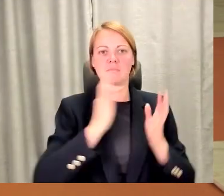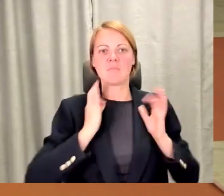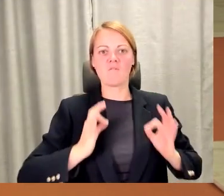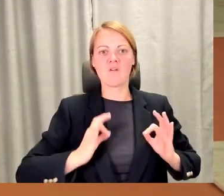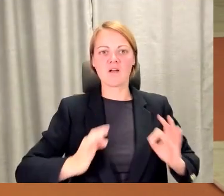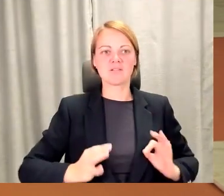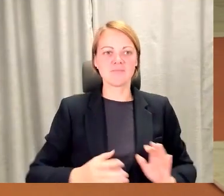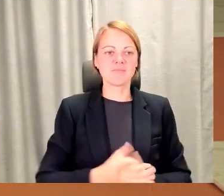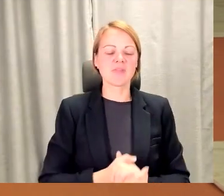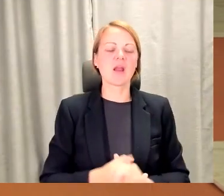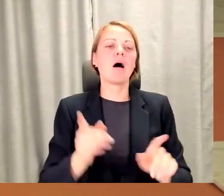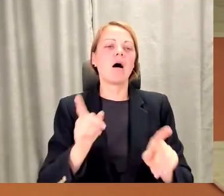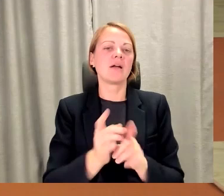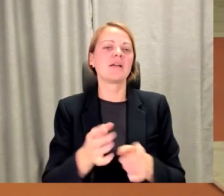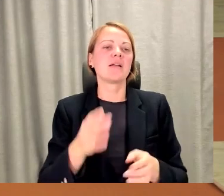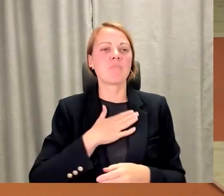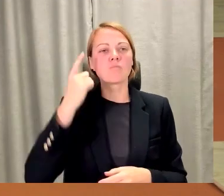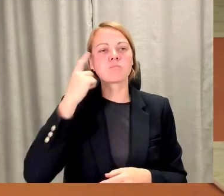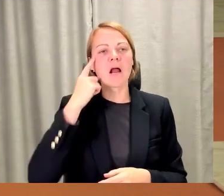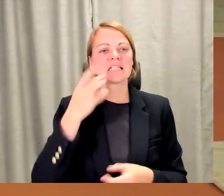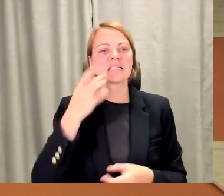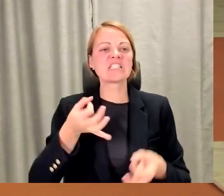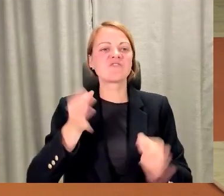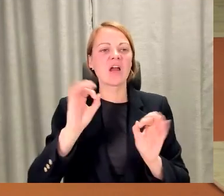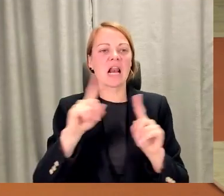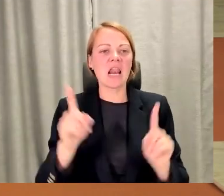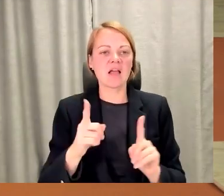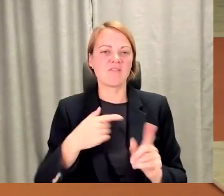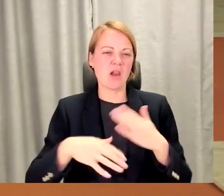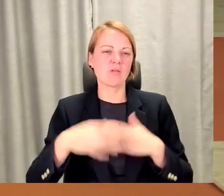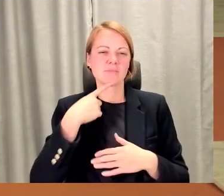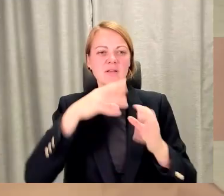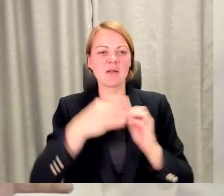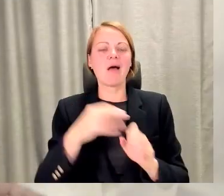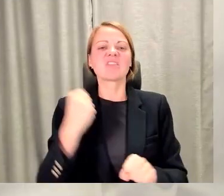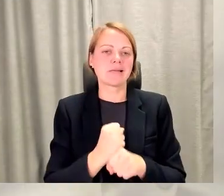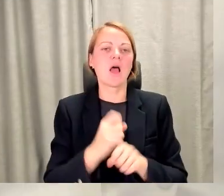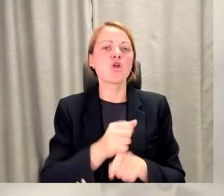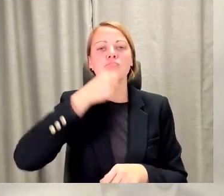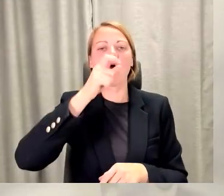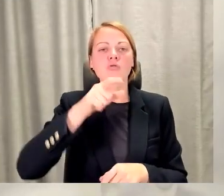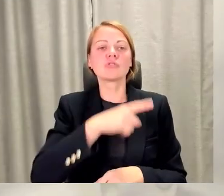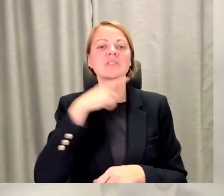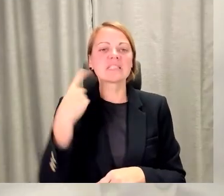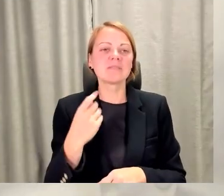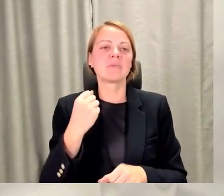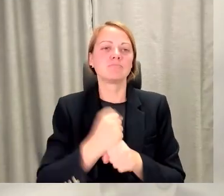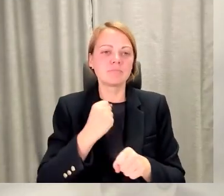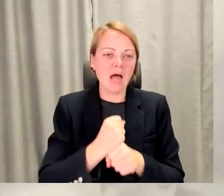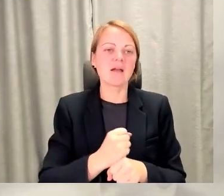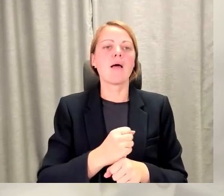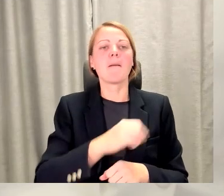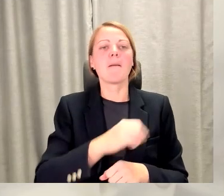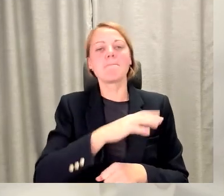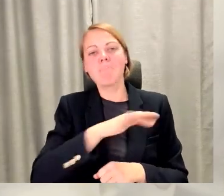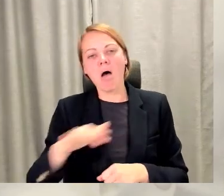pateikt, tas, ko mēs jau runājam, darīt. Arī pieaugušais, viņš gribēs darīt gan bērns, gan pieaugušais, darīt, ka tās